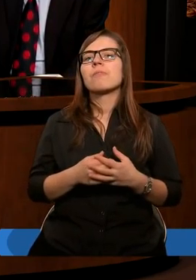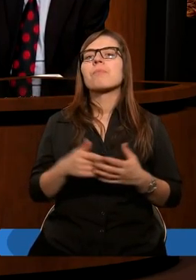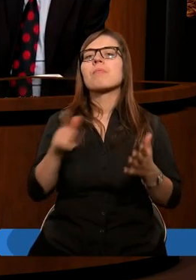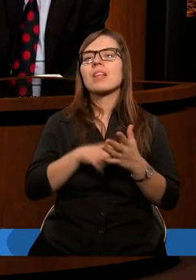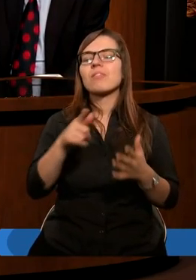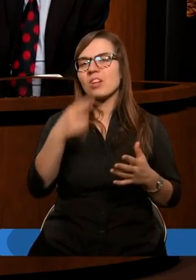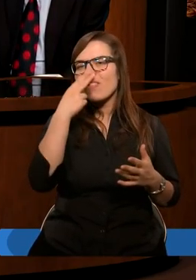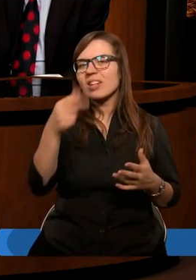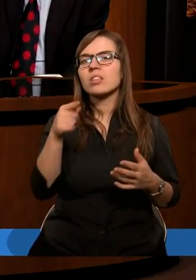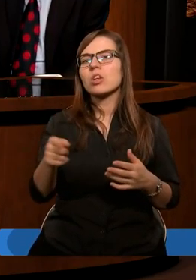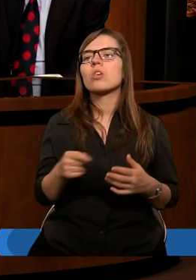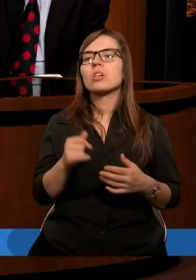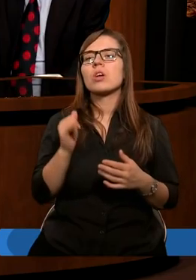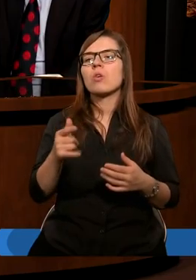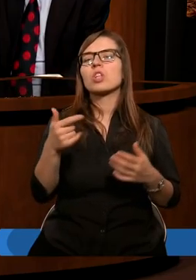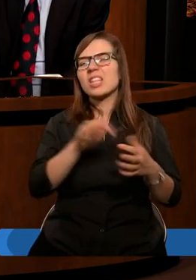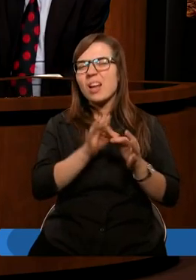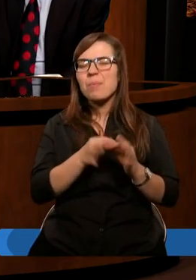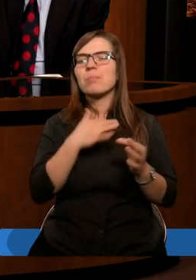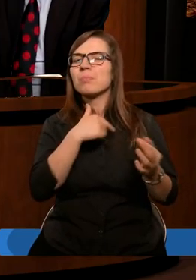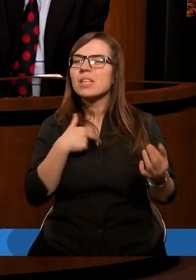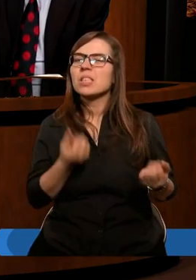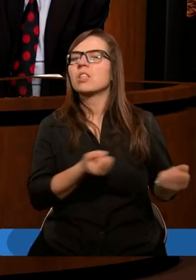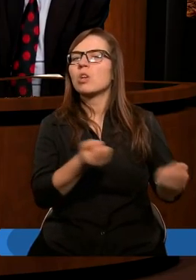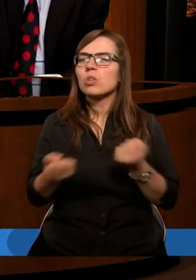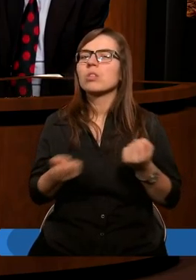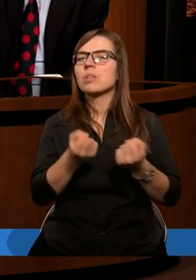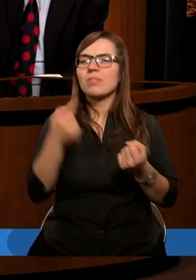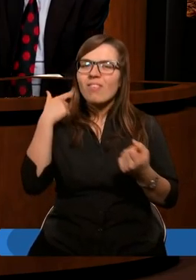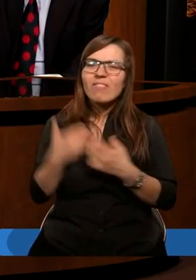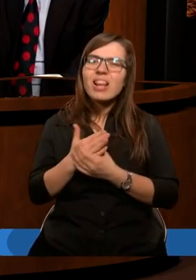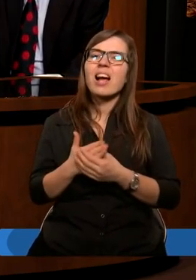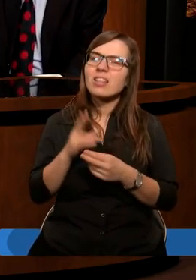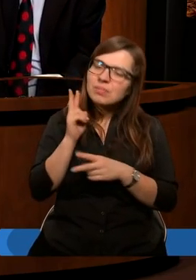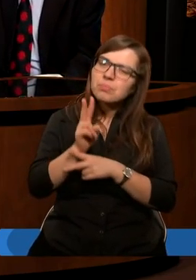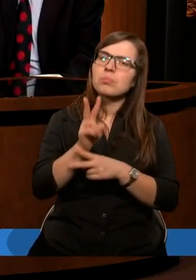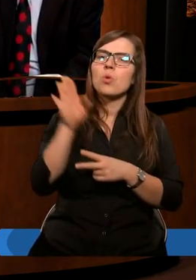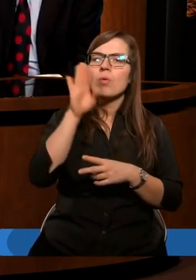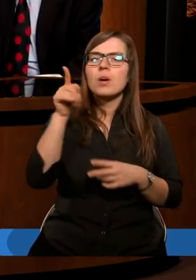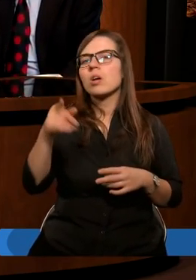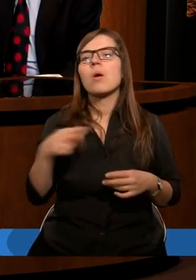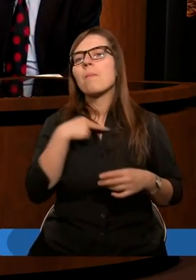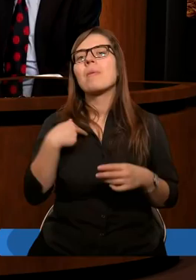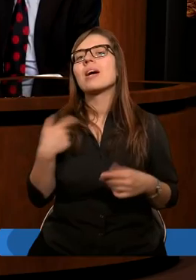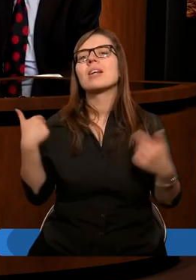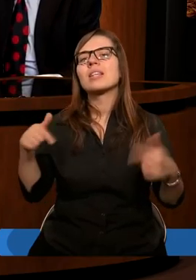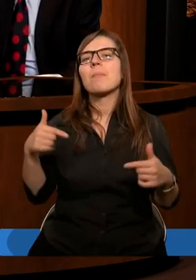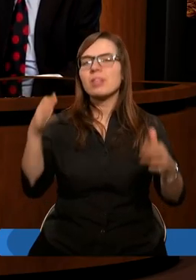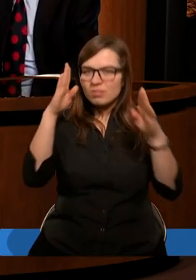tu właśnie widzę to, jeśli byśmy się trzymali wiernie tych nauk bożych, to byśmy nie byli takimi